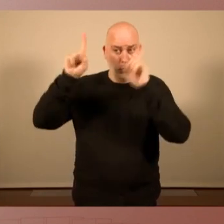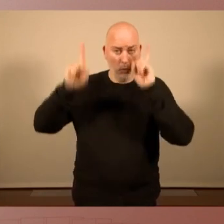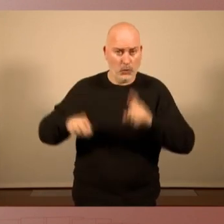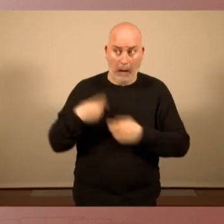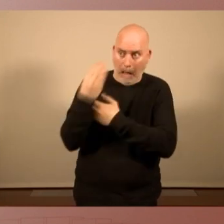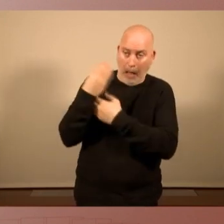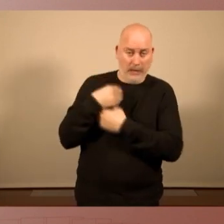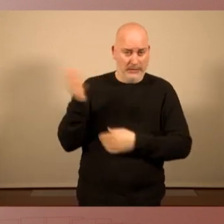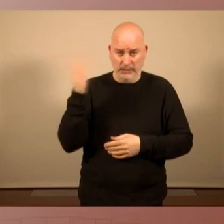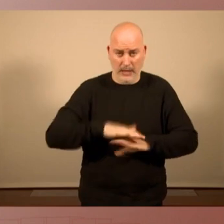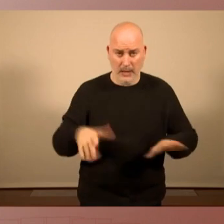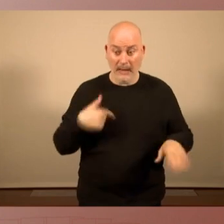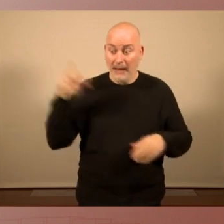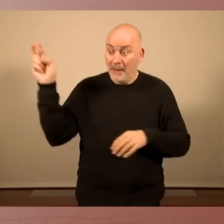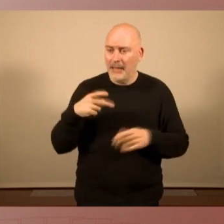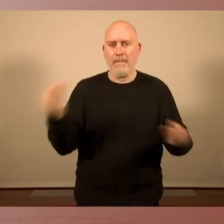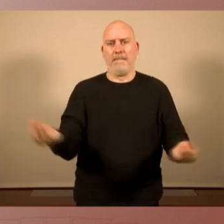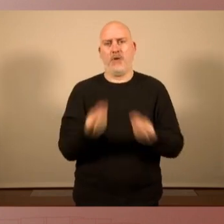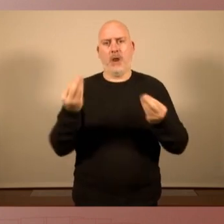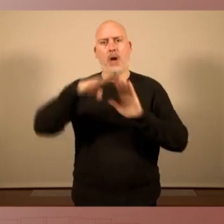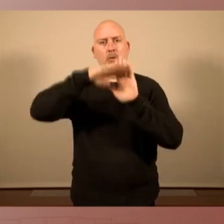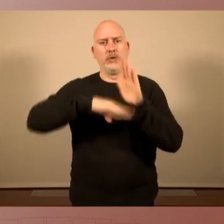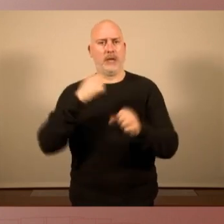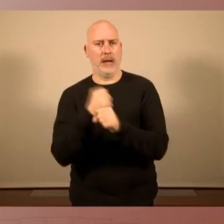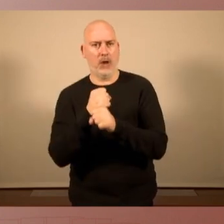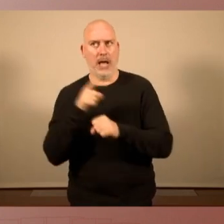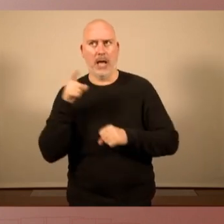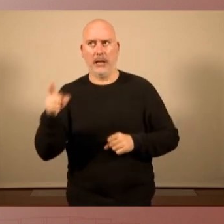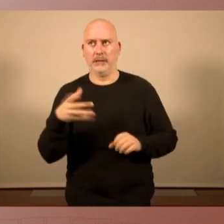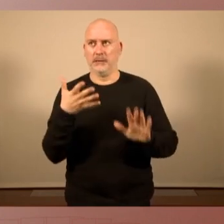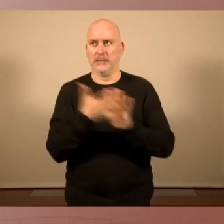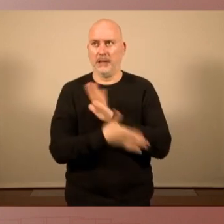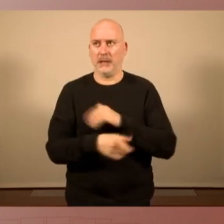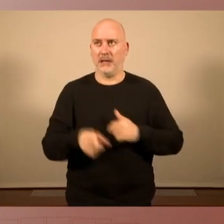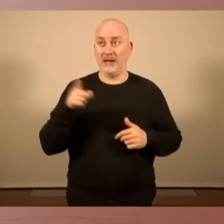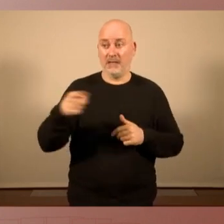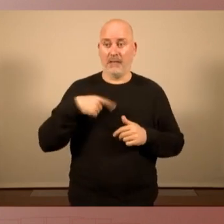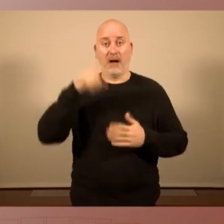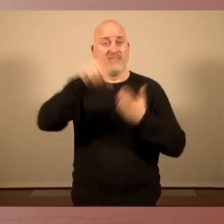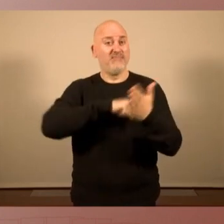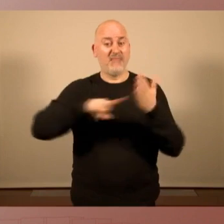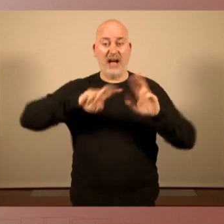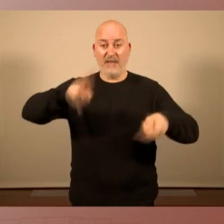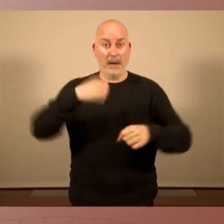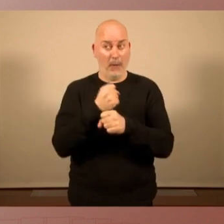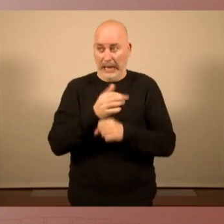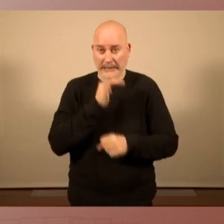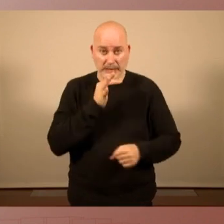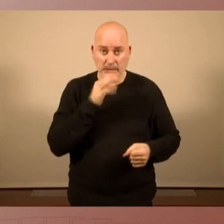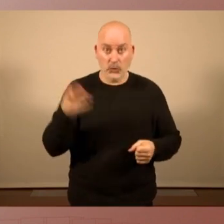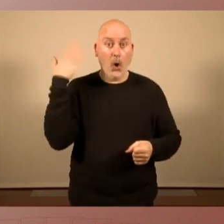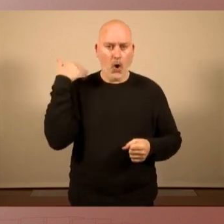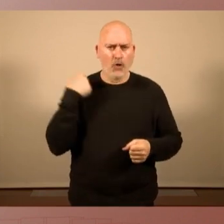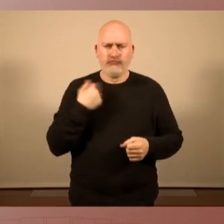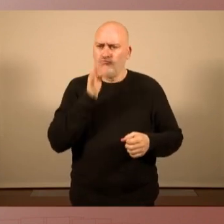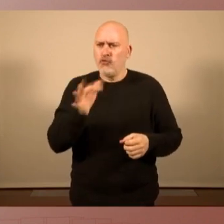millorar les condicions laborals, perquè vostès són incapaços de derogar la reforma laboral, cosa que prometien quan